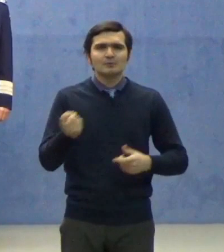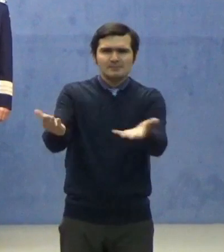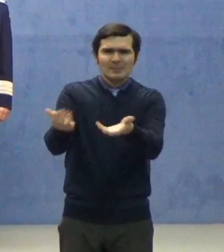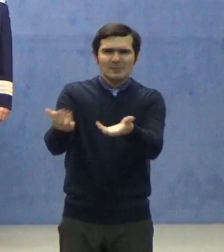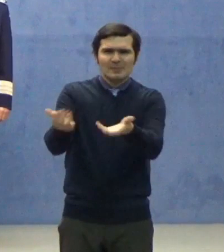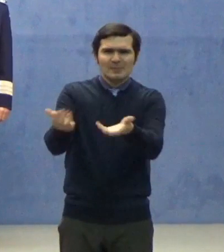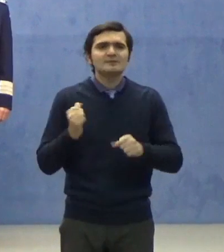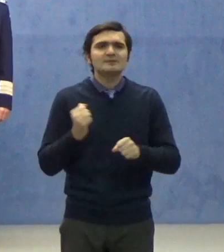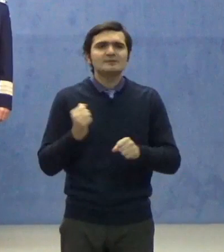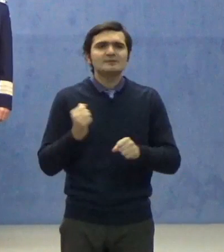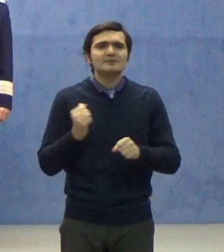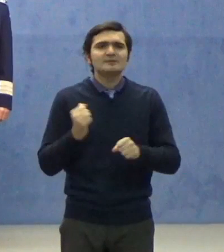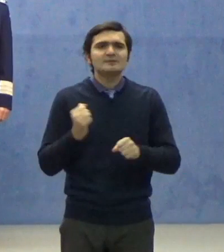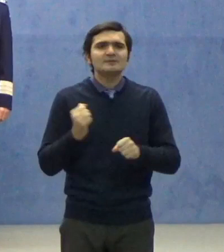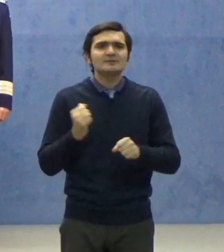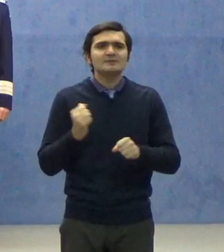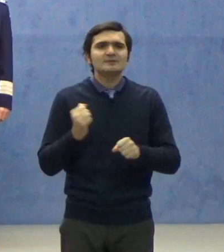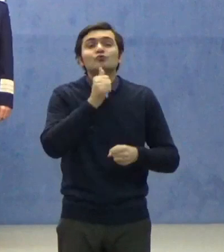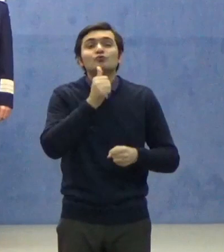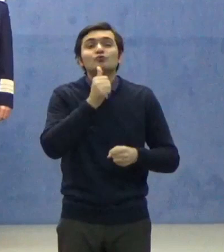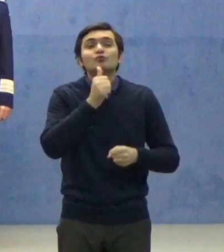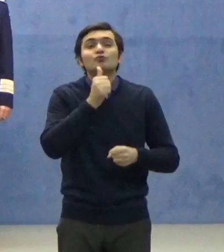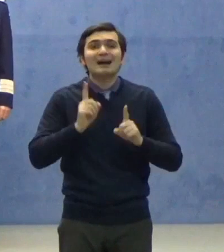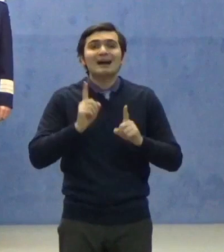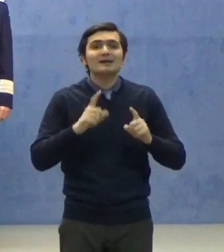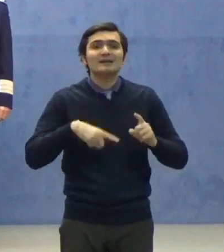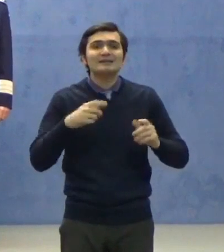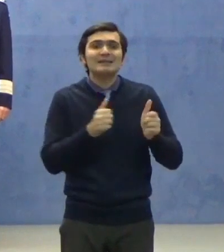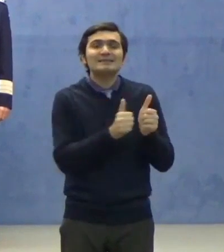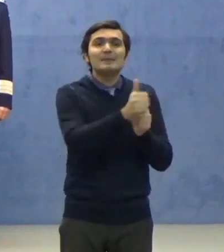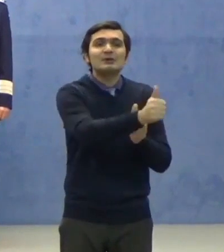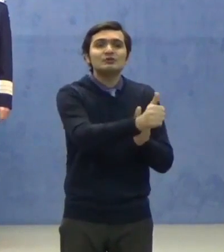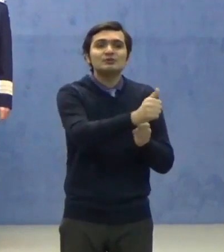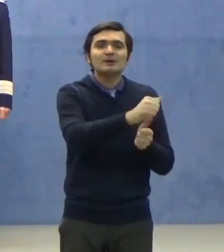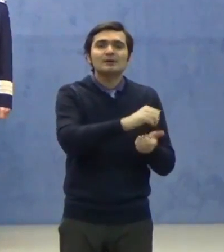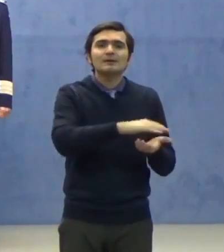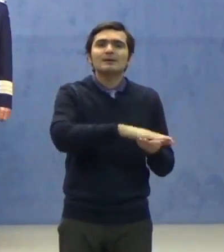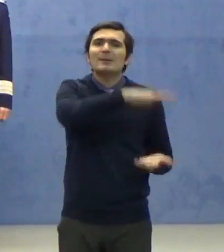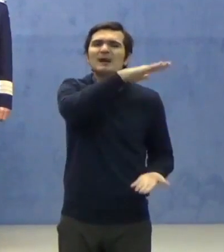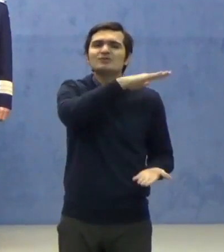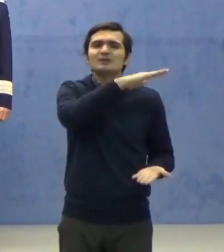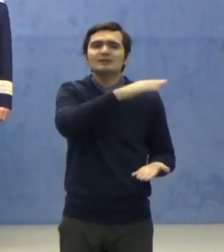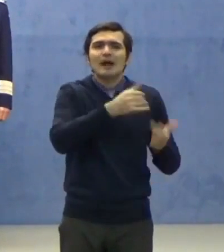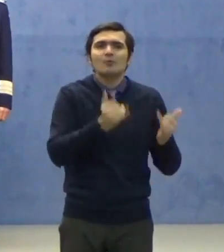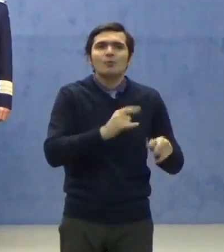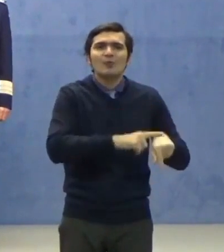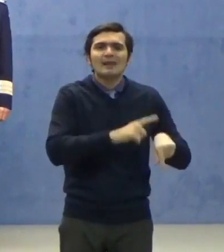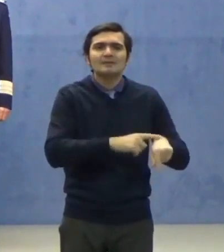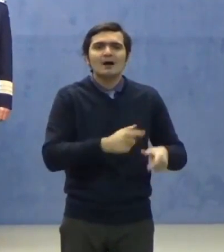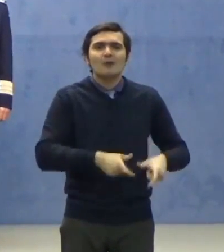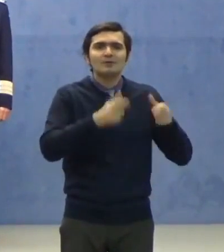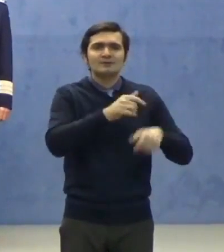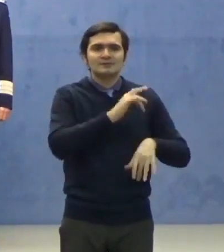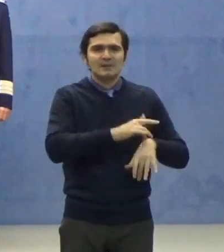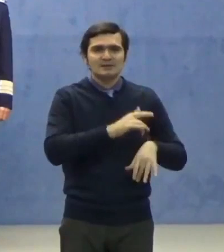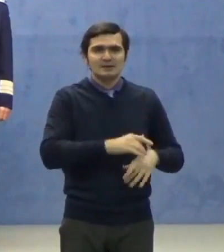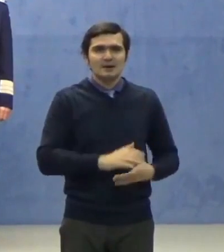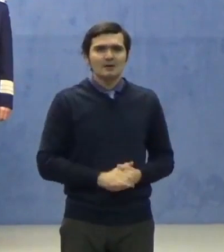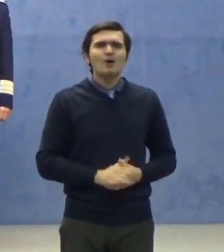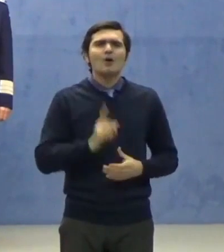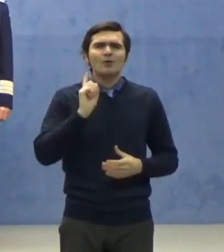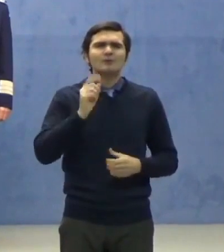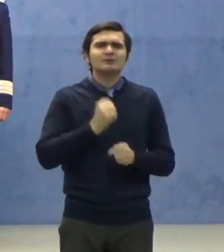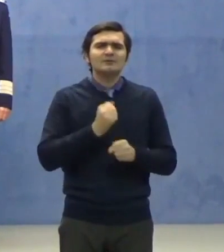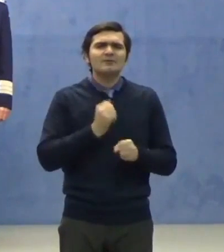sprijin doar în situația depășirii capacității curente a unităților medicale. Recrutări similare se vor face în fiecare